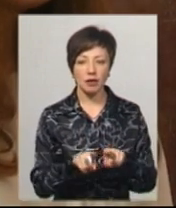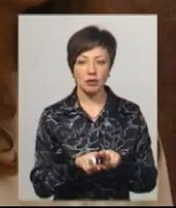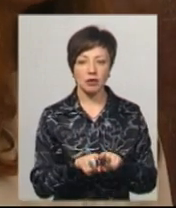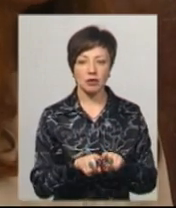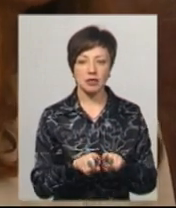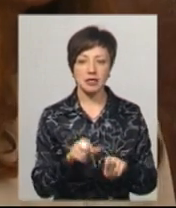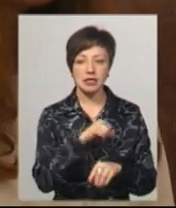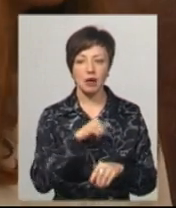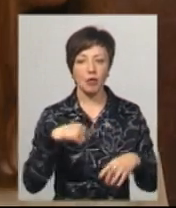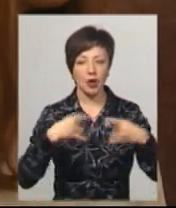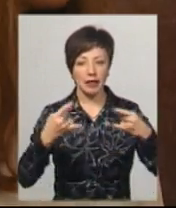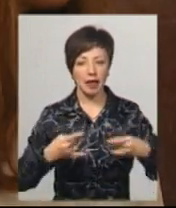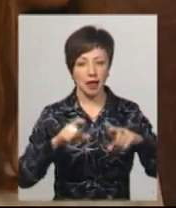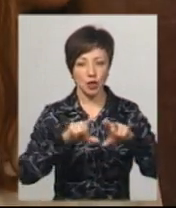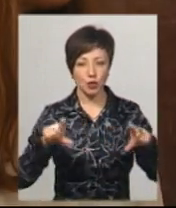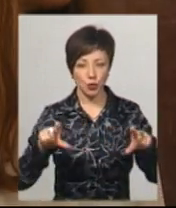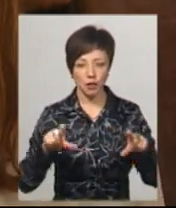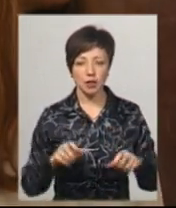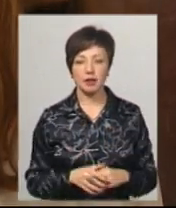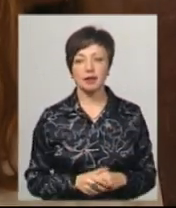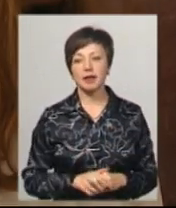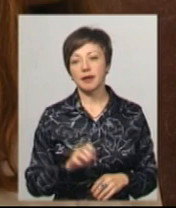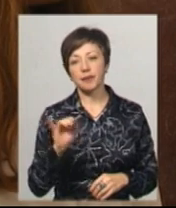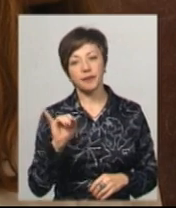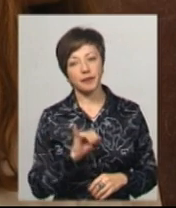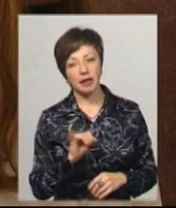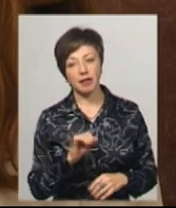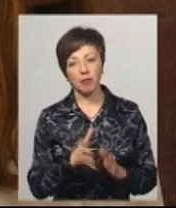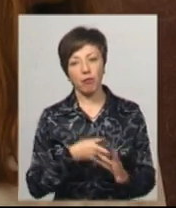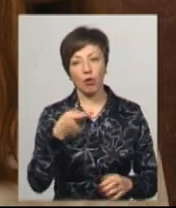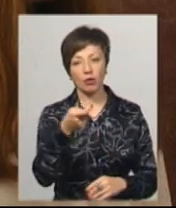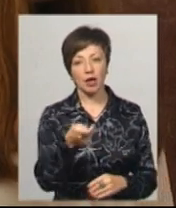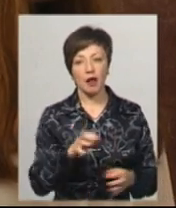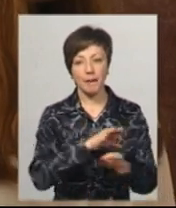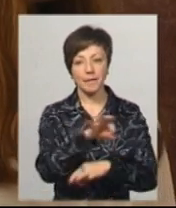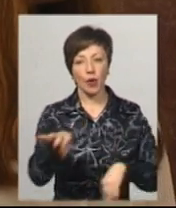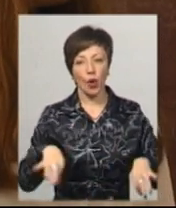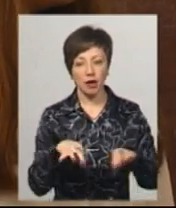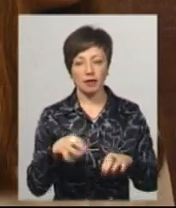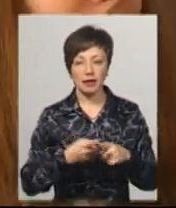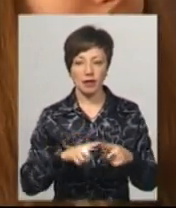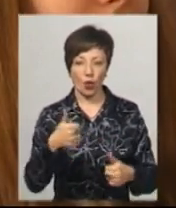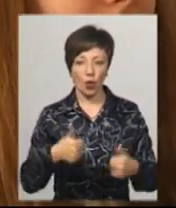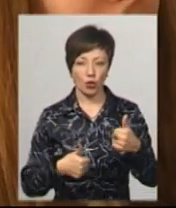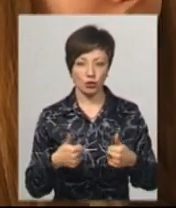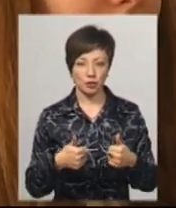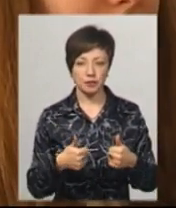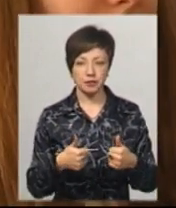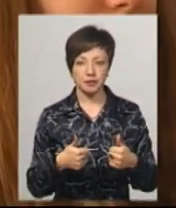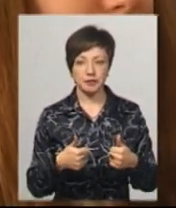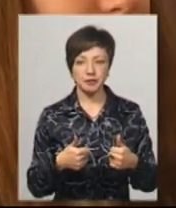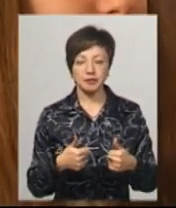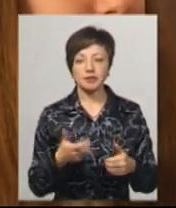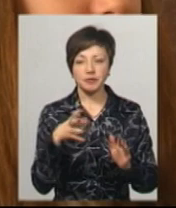власне самої телестудії. І подали наш проєкт на цей конкурс. Ми вийшли у